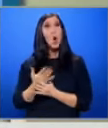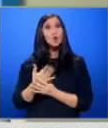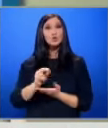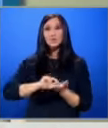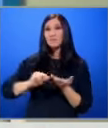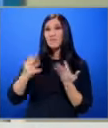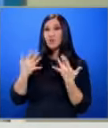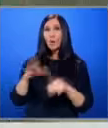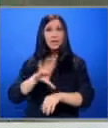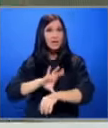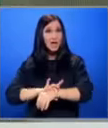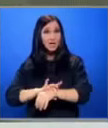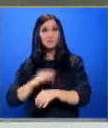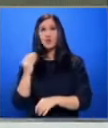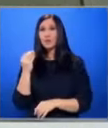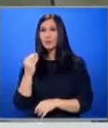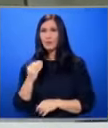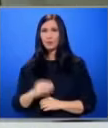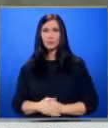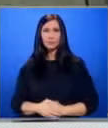номера на гривничката на бебето.